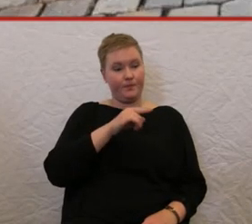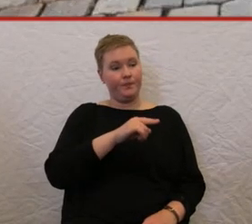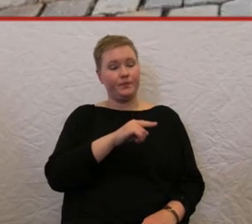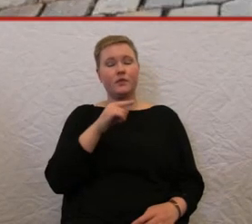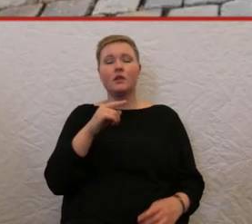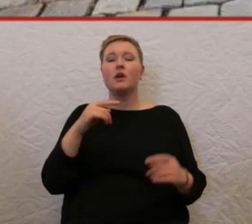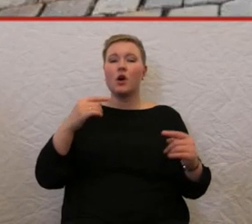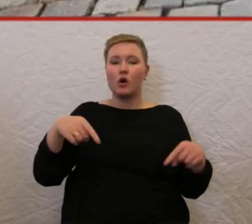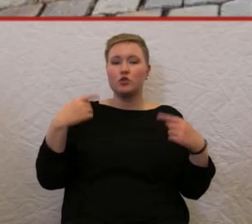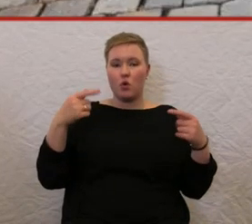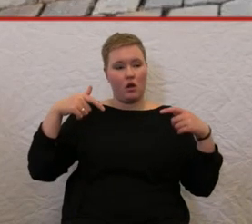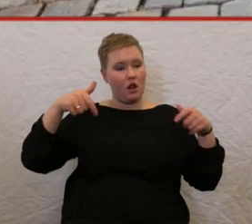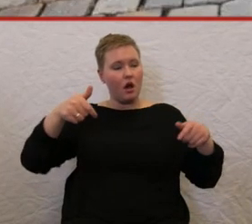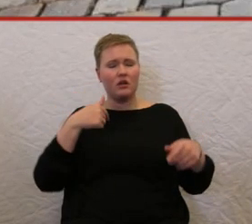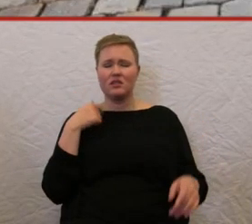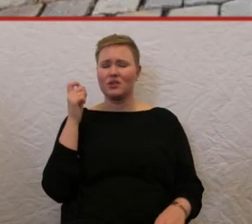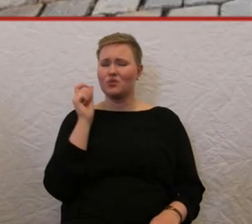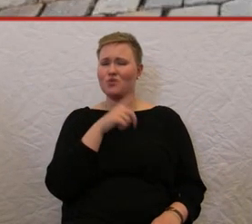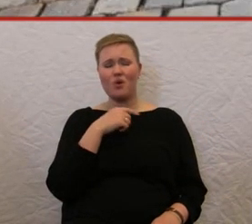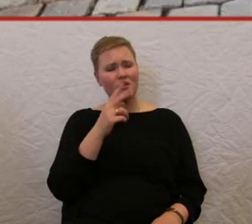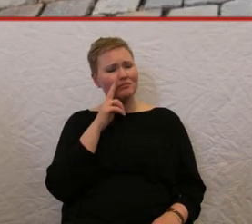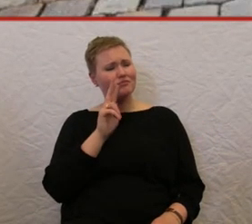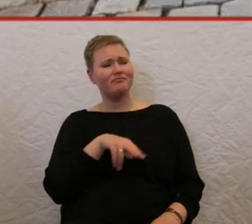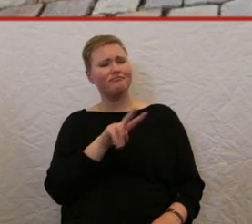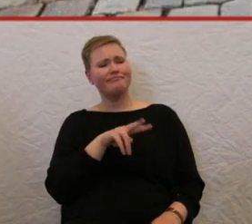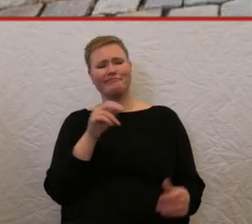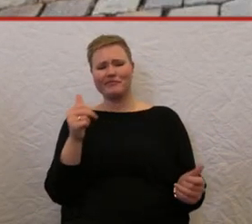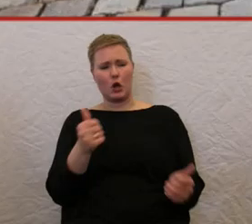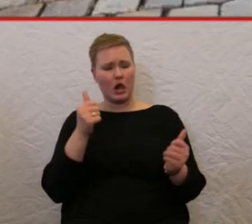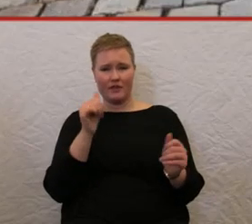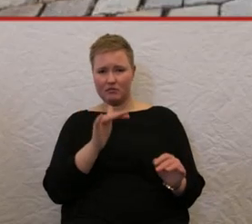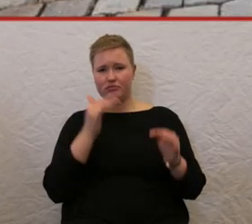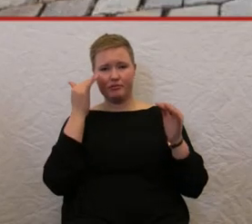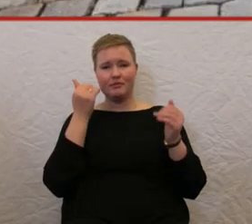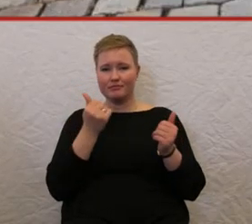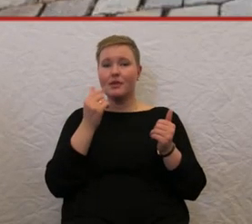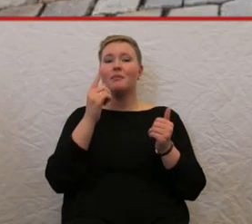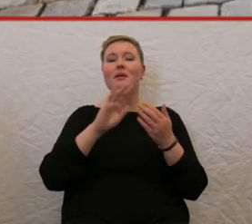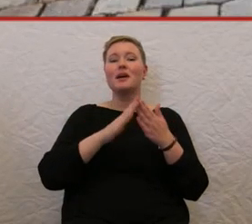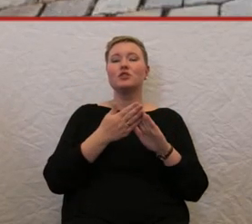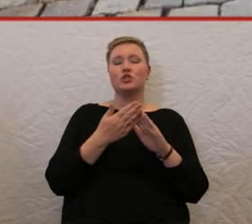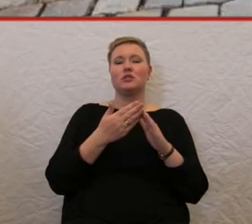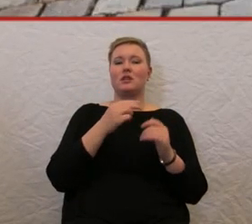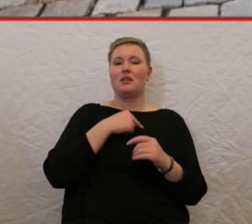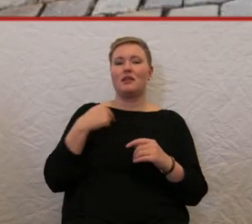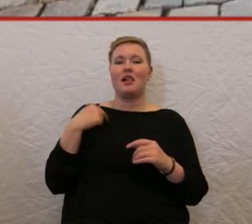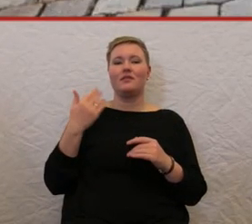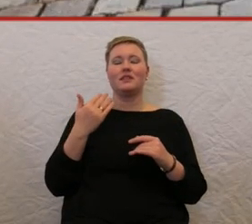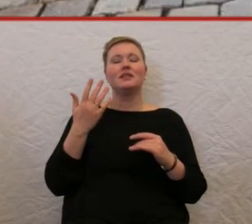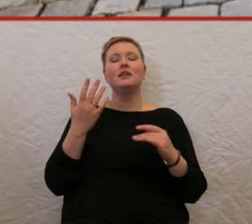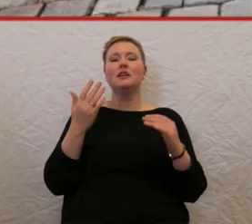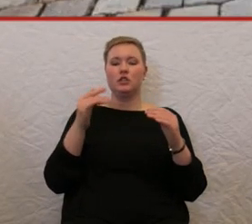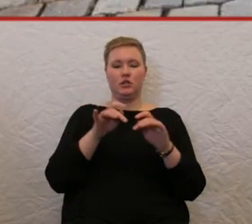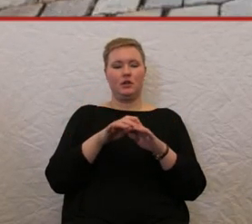unglaublich cool aussehen, aber einen ganz praktischen Nachteil haben. Nämlich die Balancierstange in der Mitte.